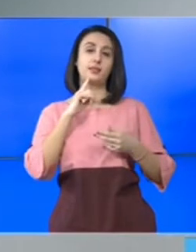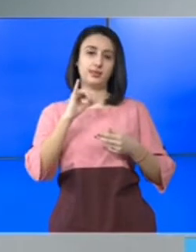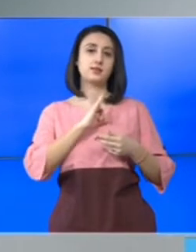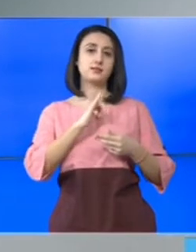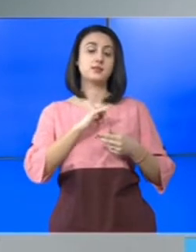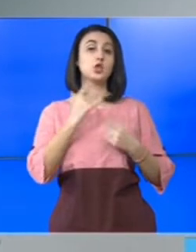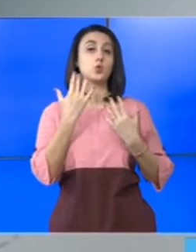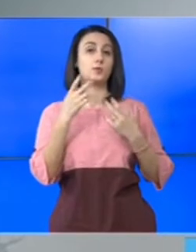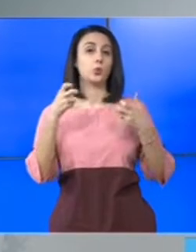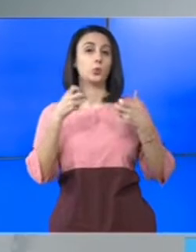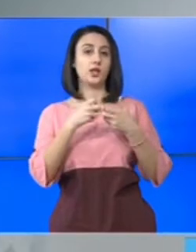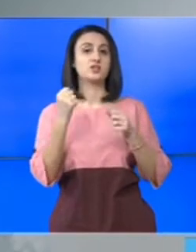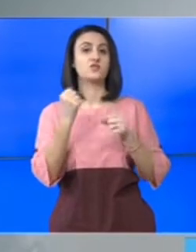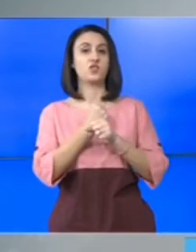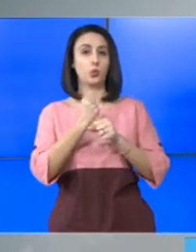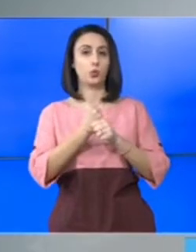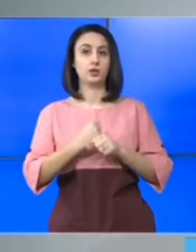teste făcute.